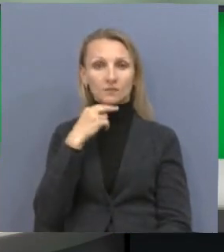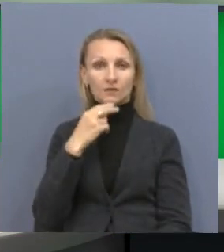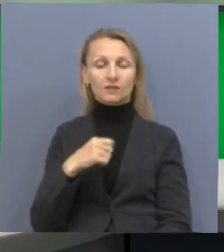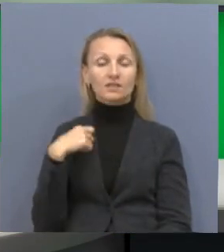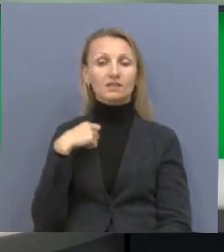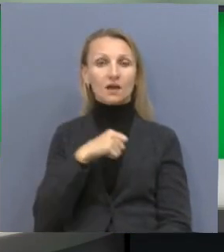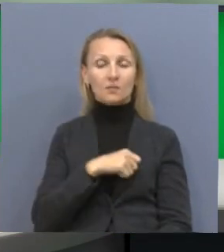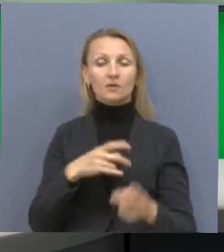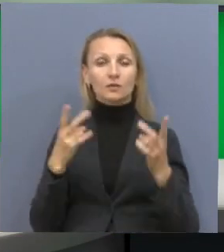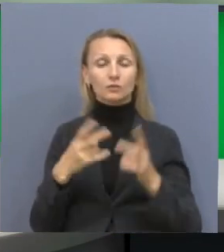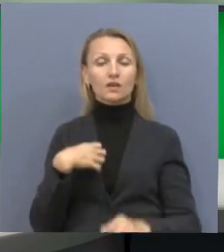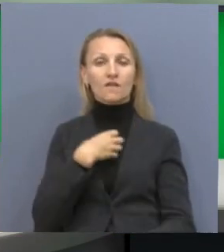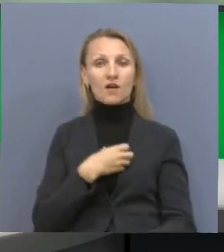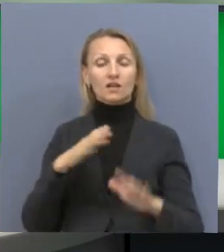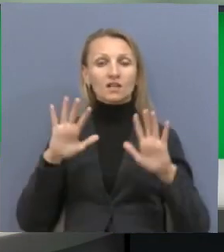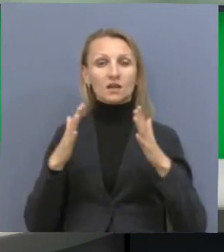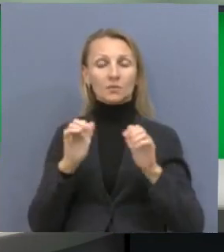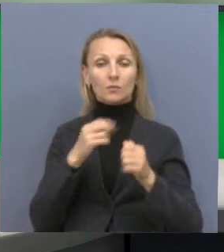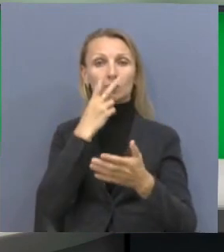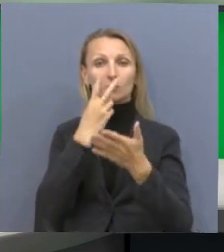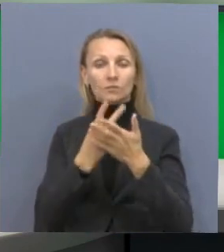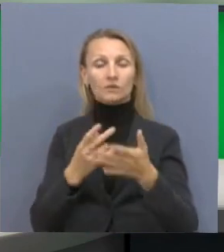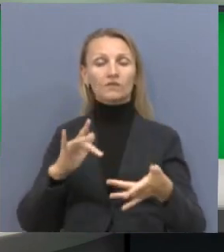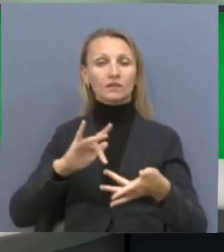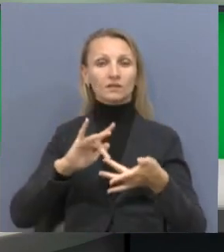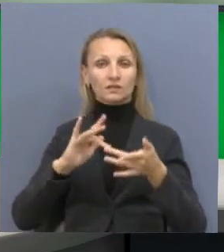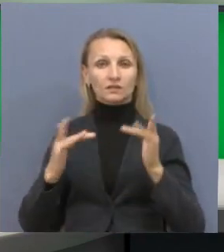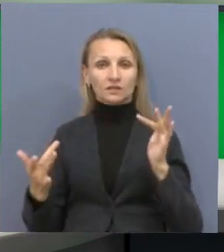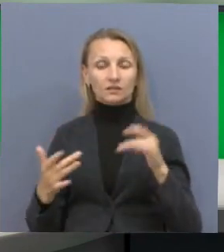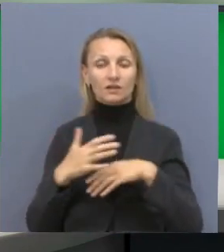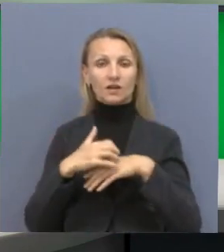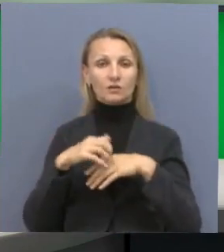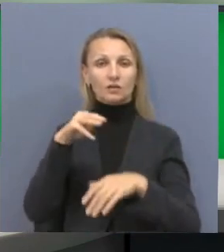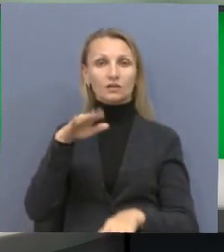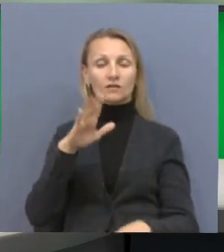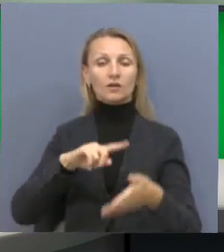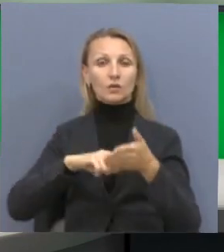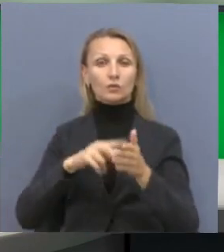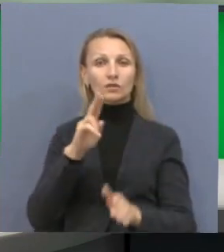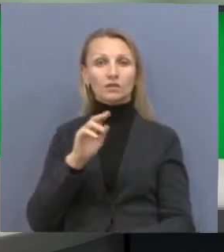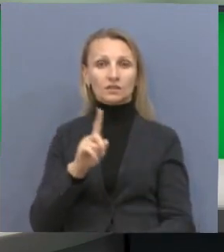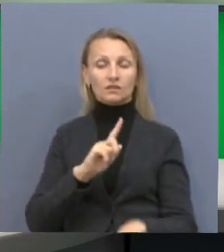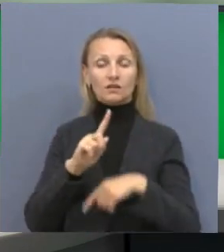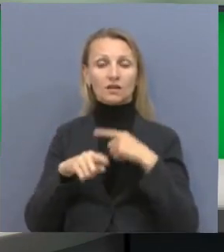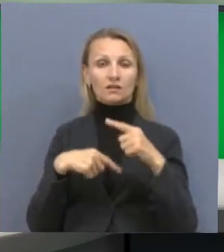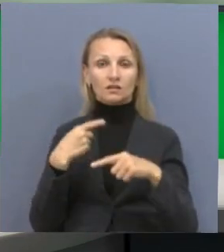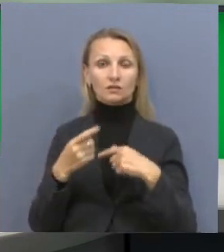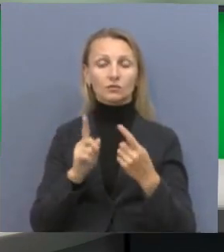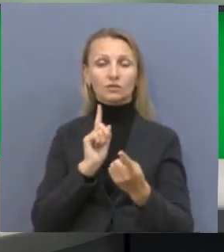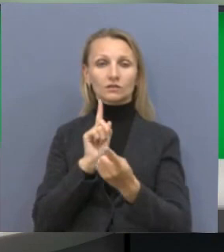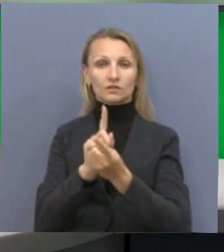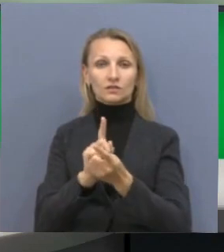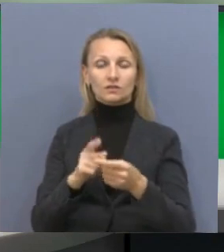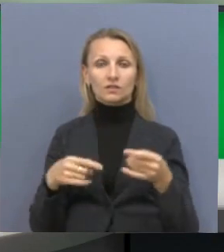с самыми актуальными событиями региона вы можете ознакомиться на нашем сайте. Кукшетау.тв.ки. Это с вами была Альмира Сатыбаева. Сурда.